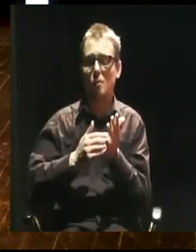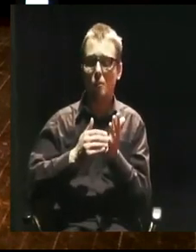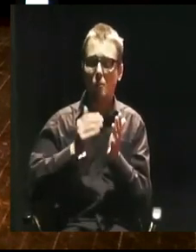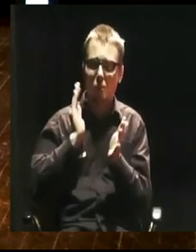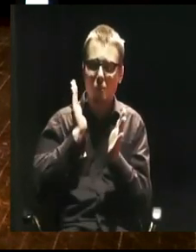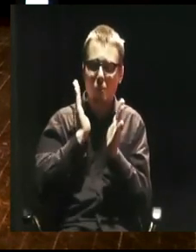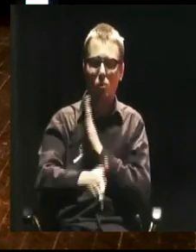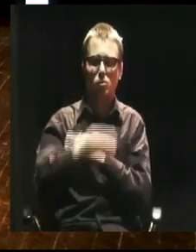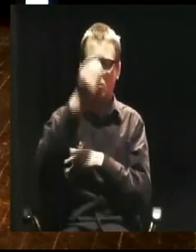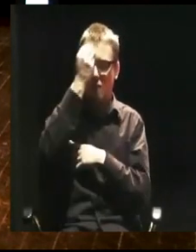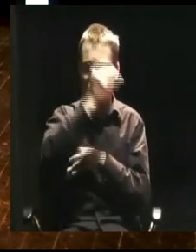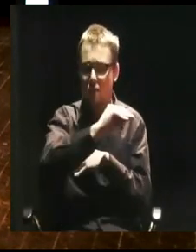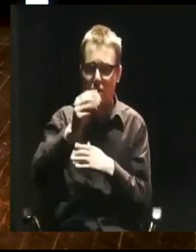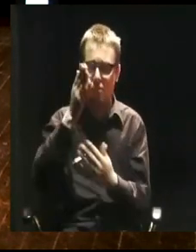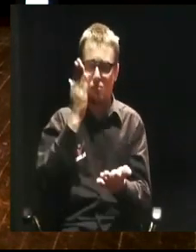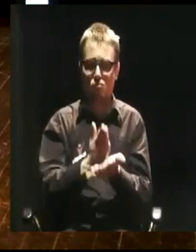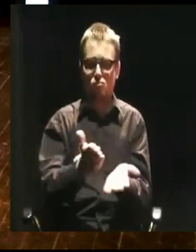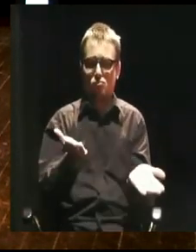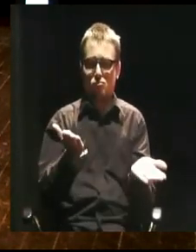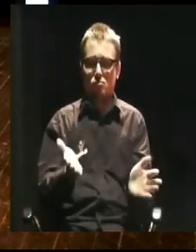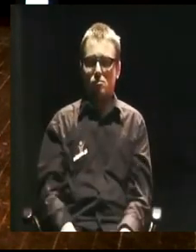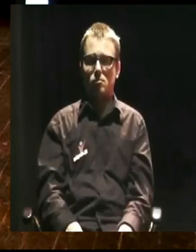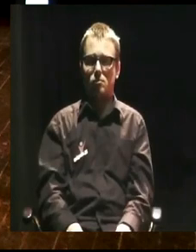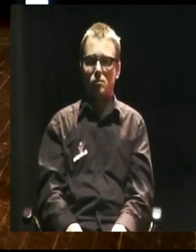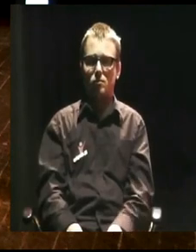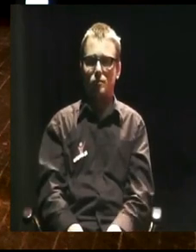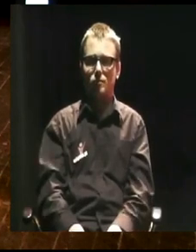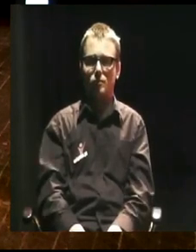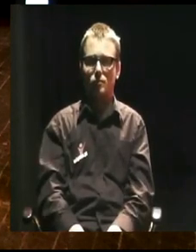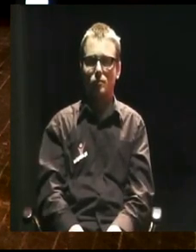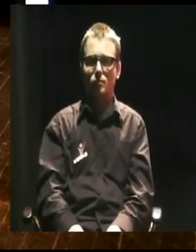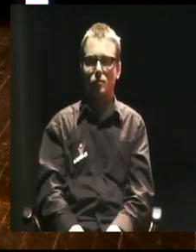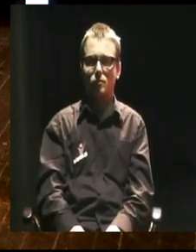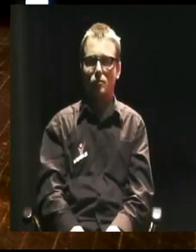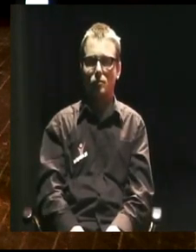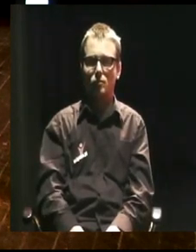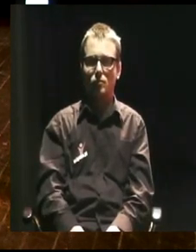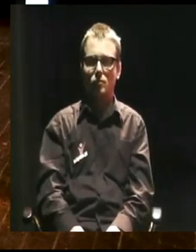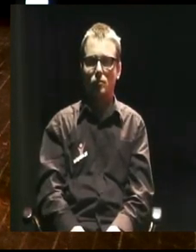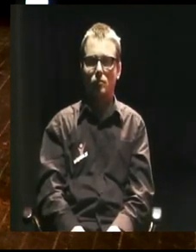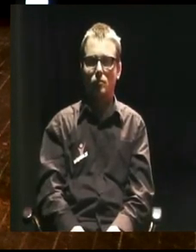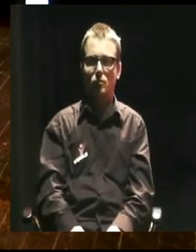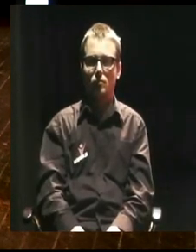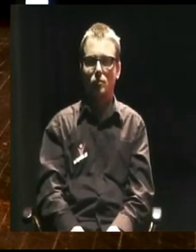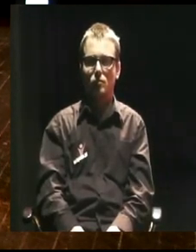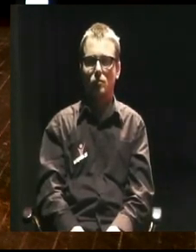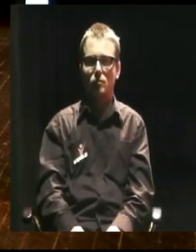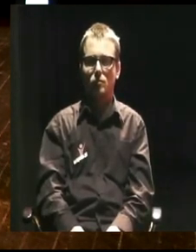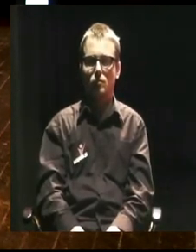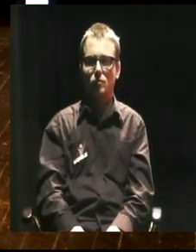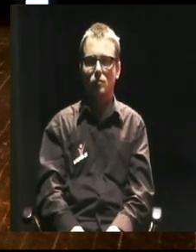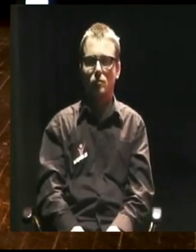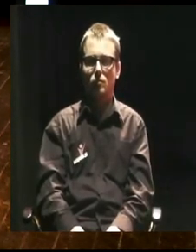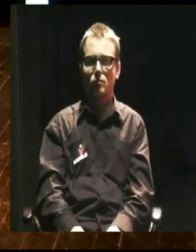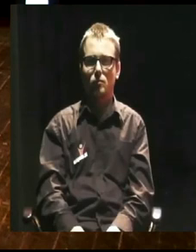gwiazdę, ze mnie i z moich kolegów, bo tak jak mówiłem, ja jestem tylko tutaj częścią ekipy, to nie jest jedyny sposób, żeby historię